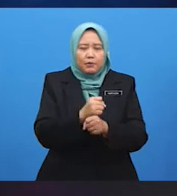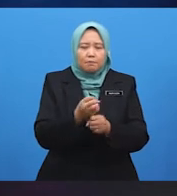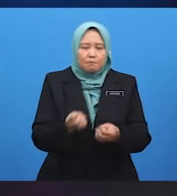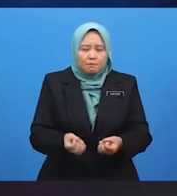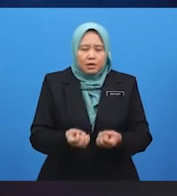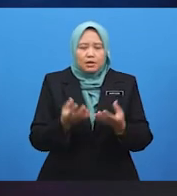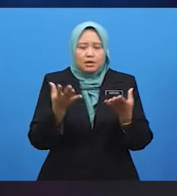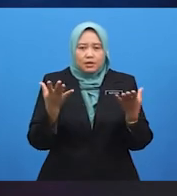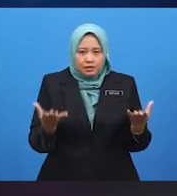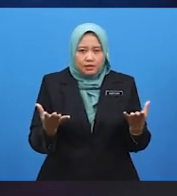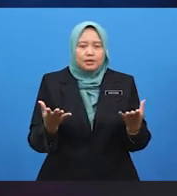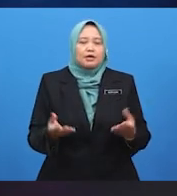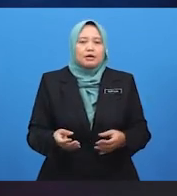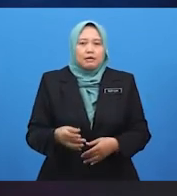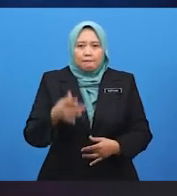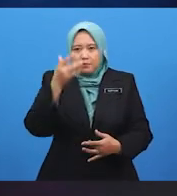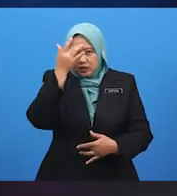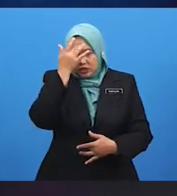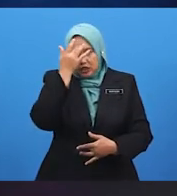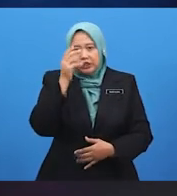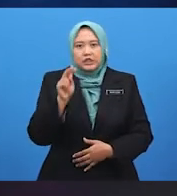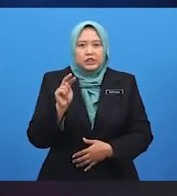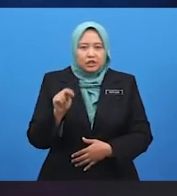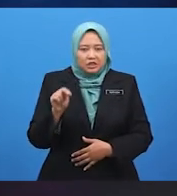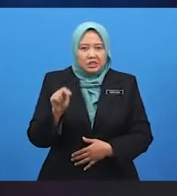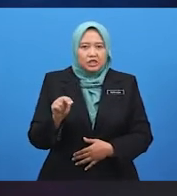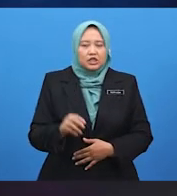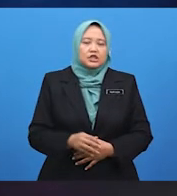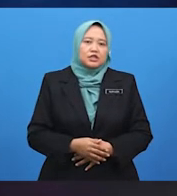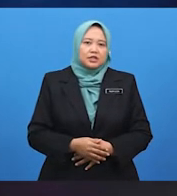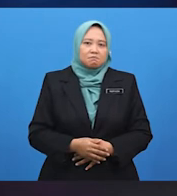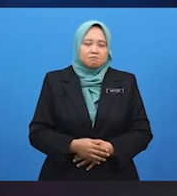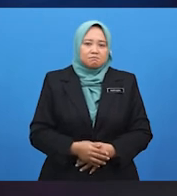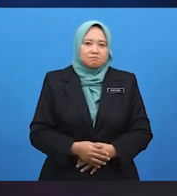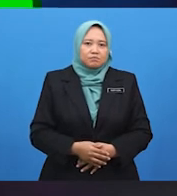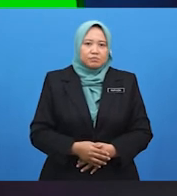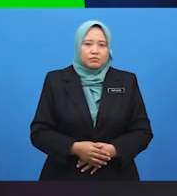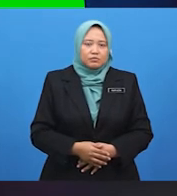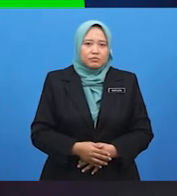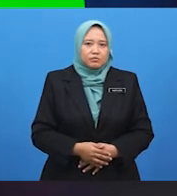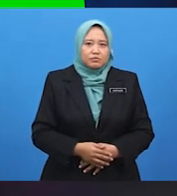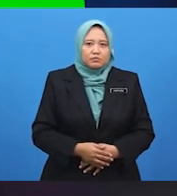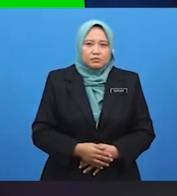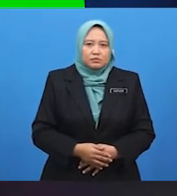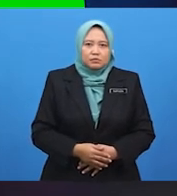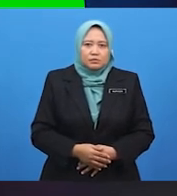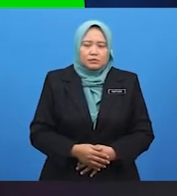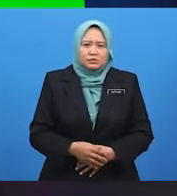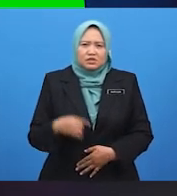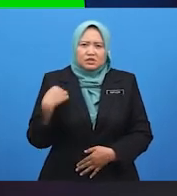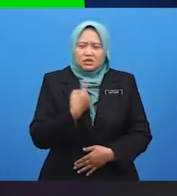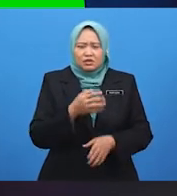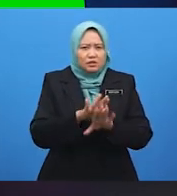jika kita tidak mengamalkan kebersihan di tempat tinggal kita. Adakah kita pun perlu mengikut dengan